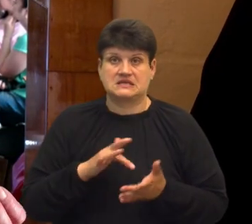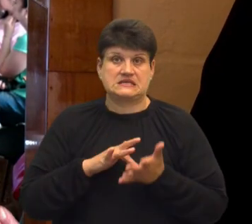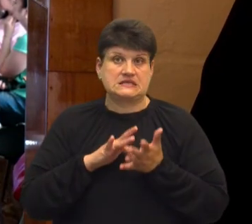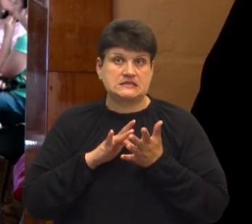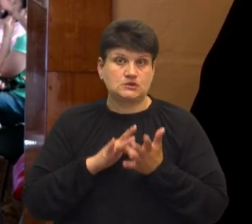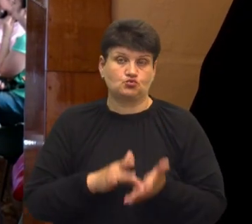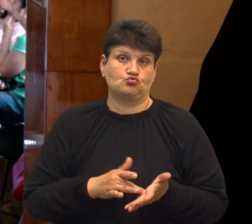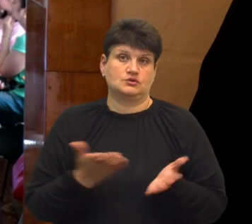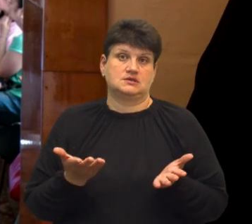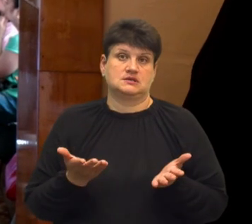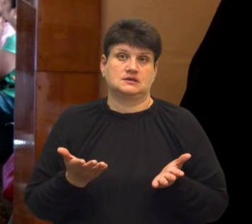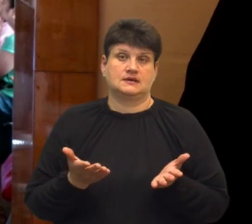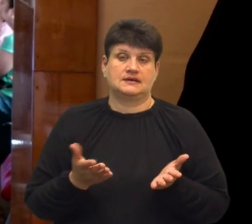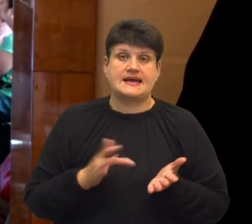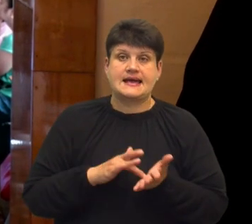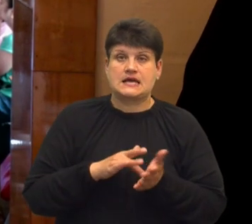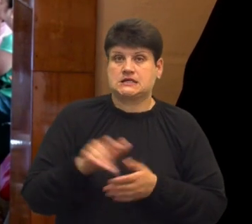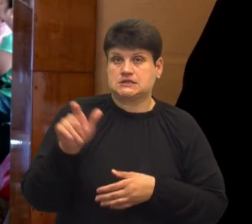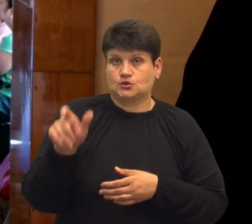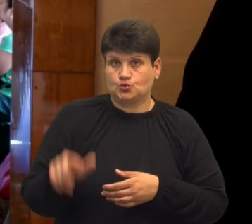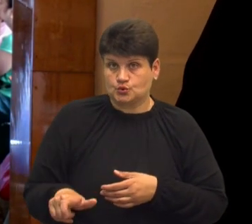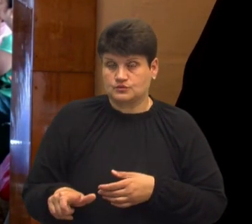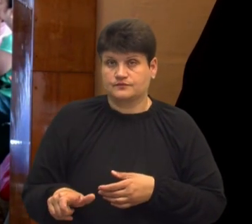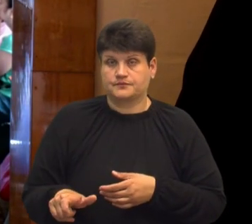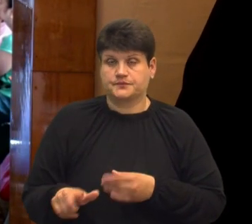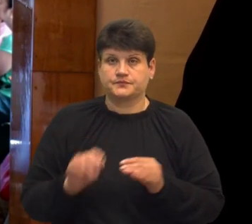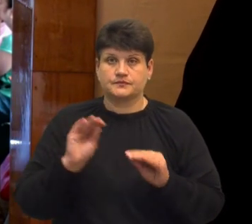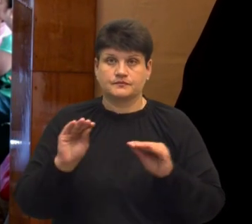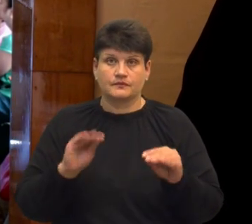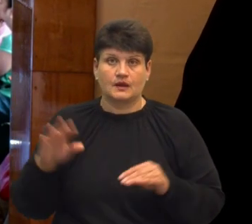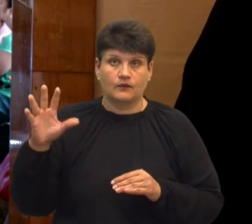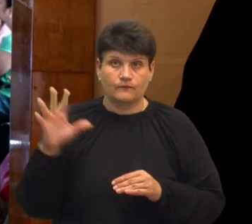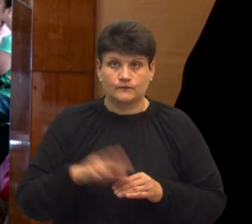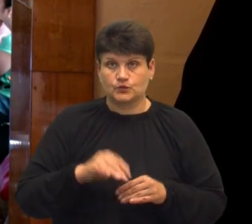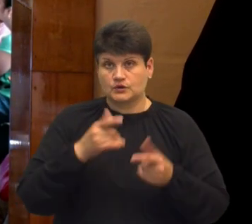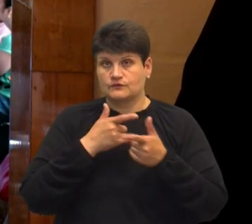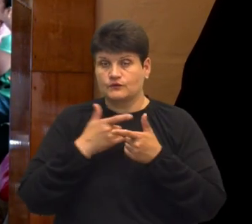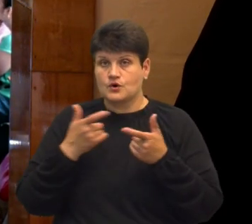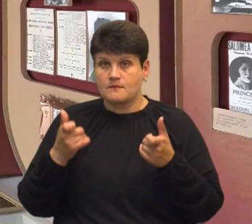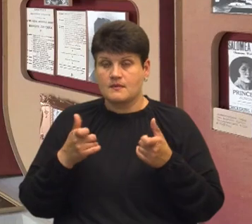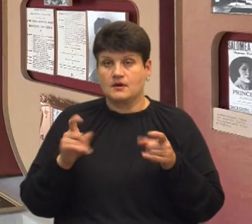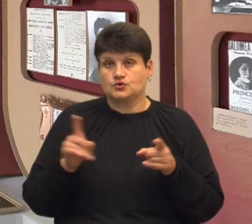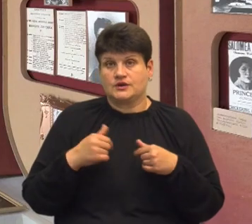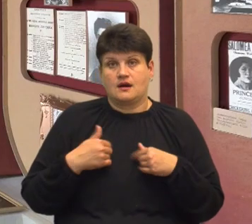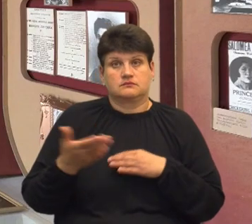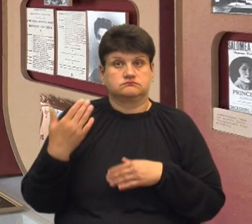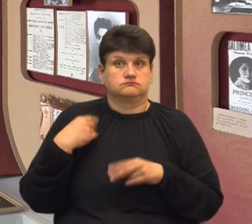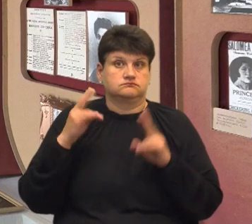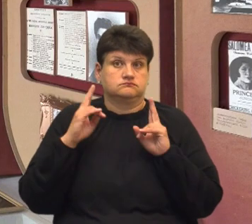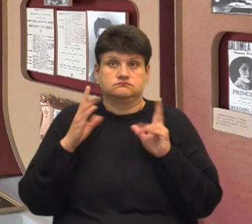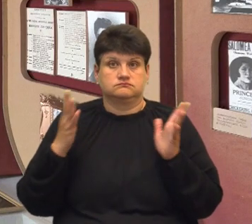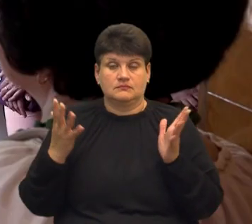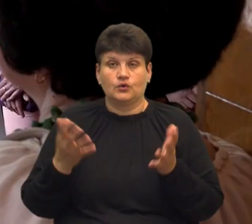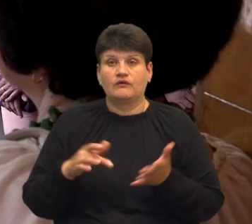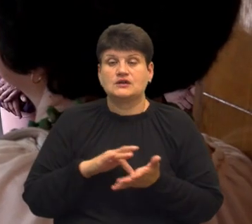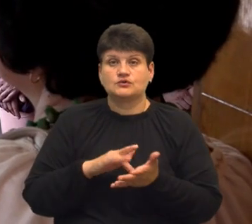сам екскурсовод. Вона вилежала всю інформацію, то чому я ще не знав. У екскурсії взяли участь